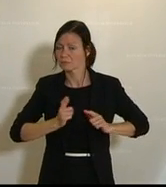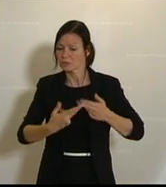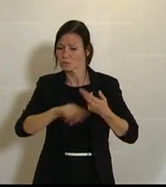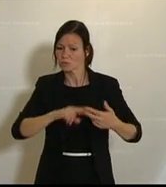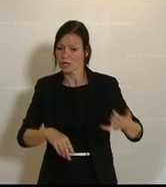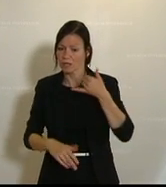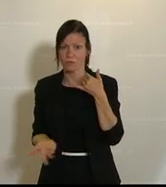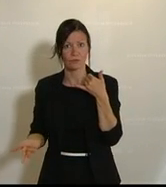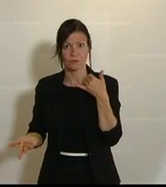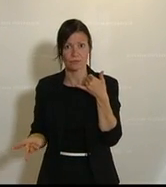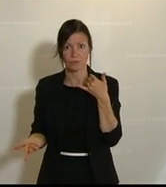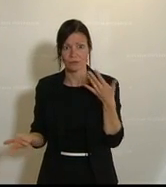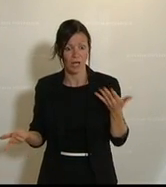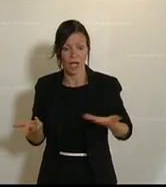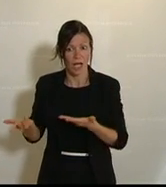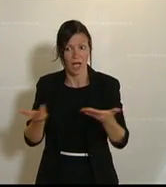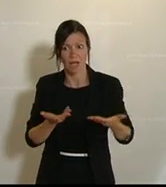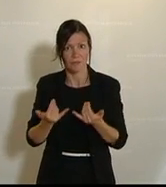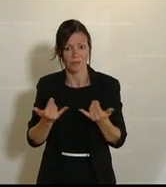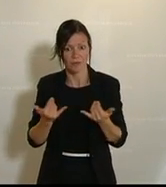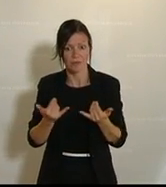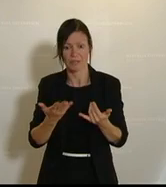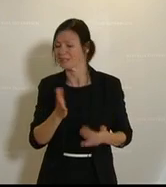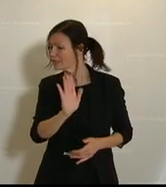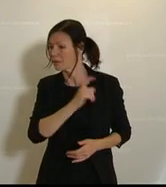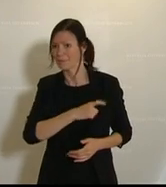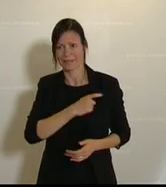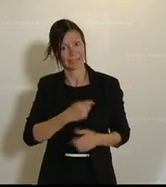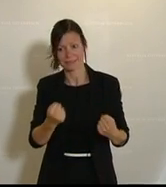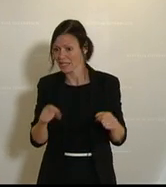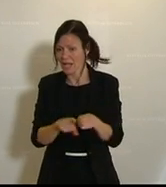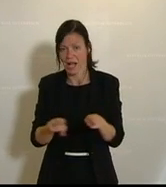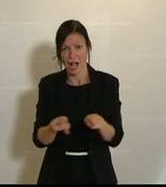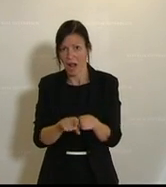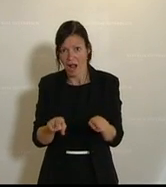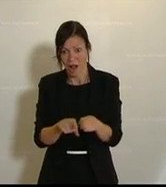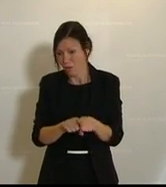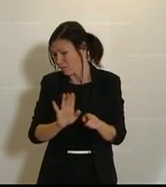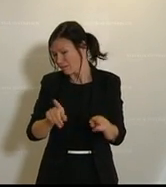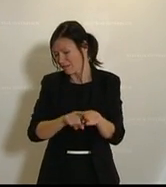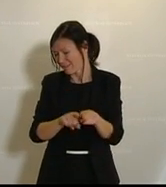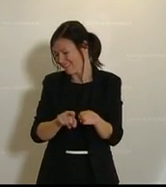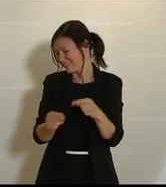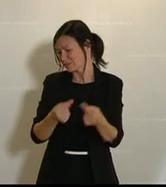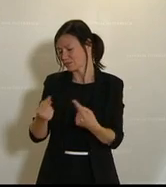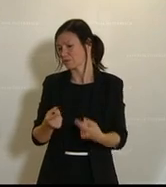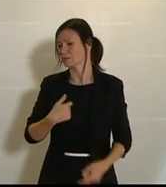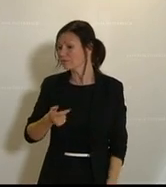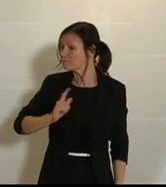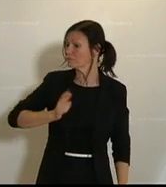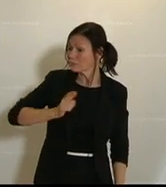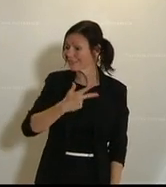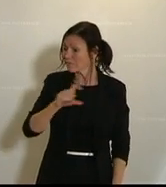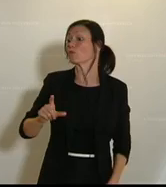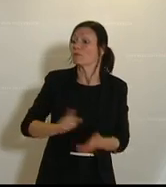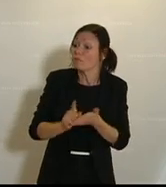Ich glaube, es würde Ihnen auch nicht anders gehen oder Ihrer Fraktion. Nach drei Wochen waren dann die Rückrufe, wo dann gesagt, ja, warum kriege ich denn einmal